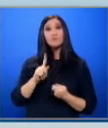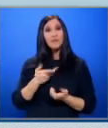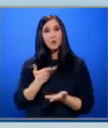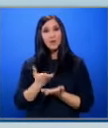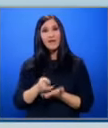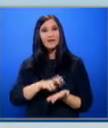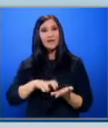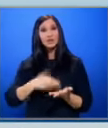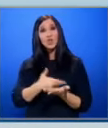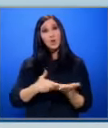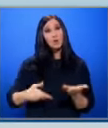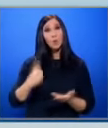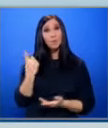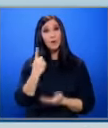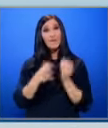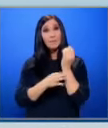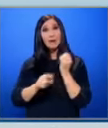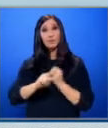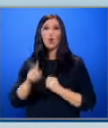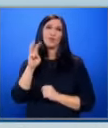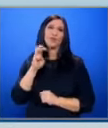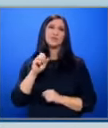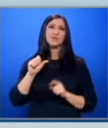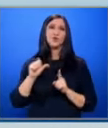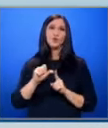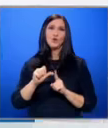подават данъчни декларации от 1 марта до 30 юни